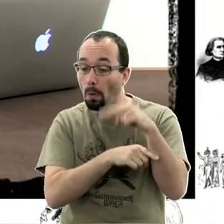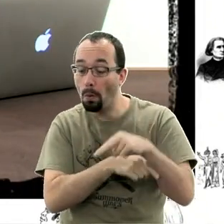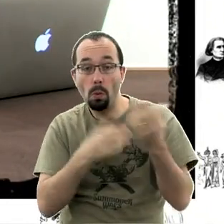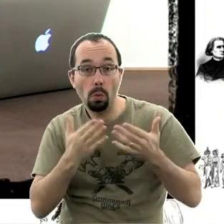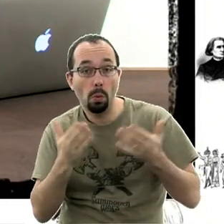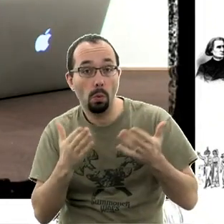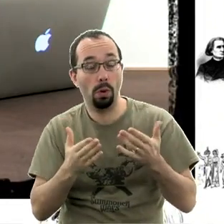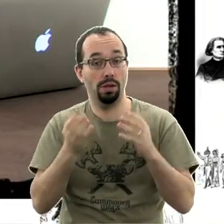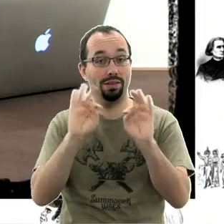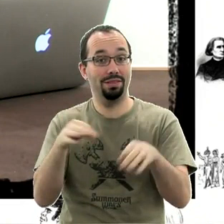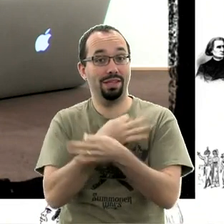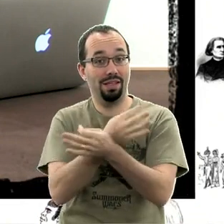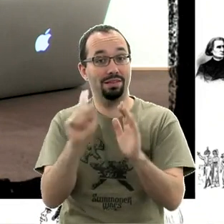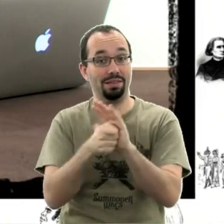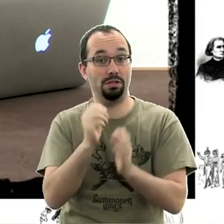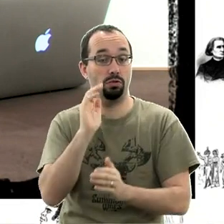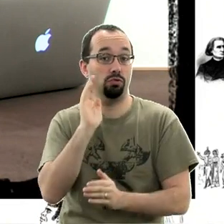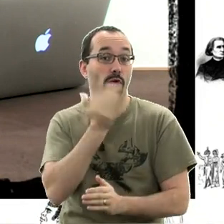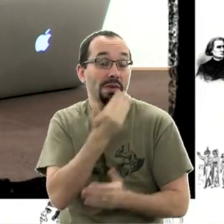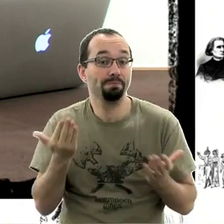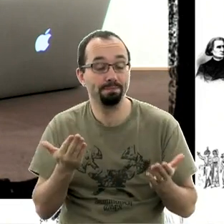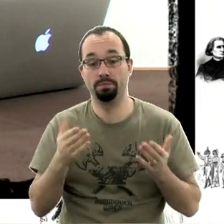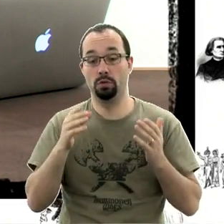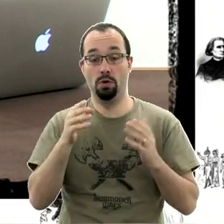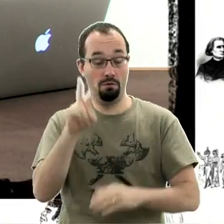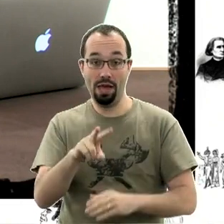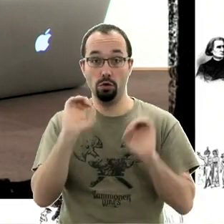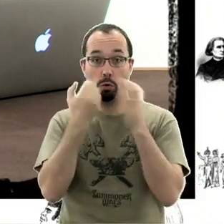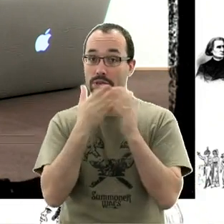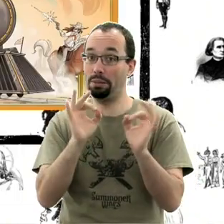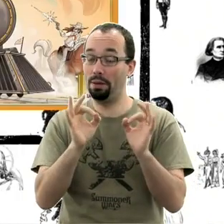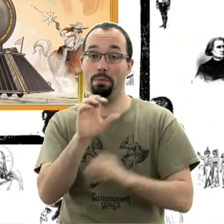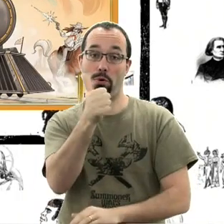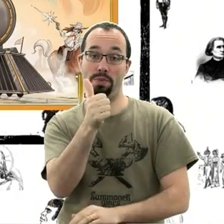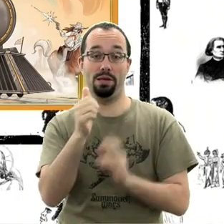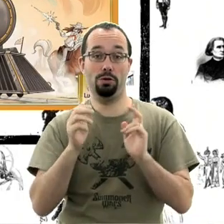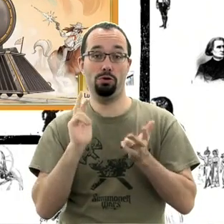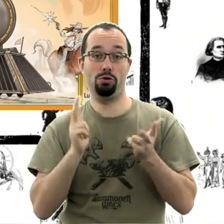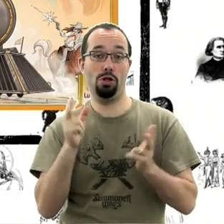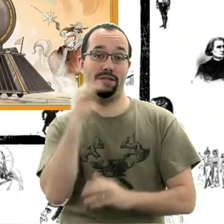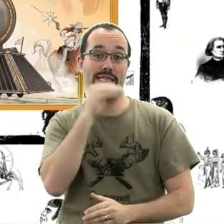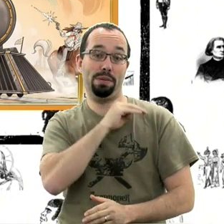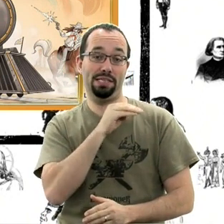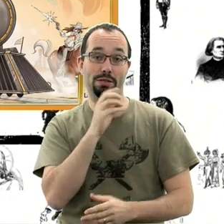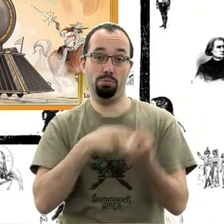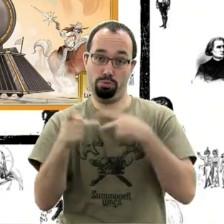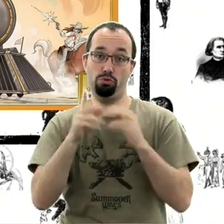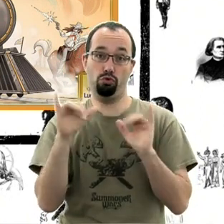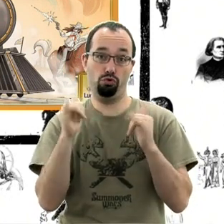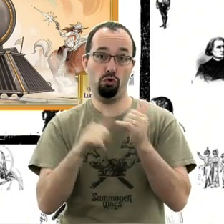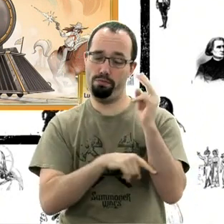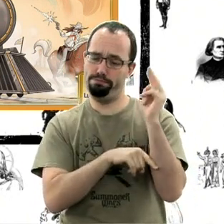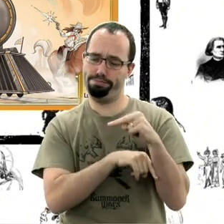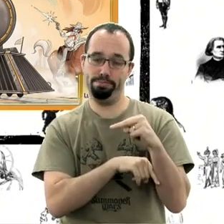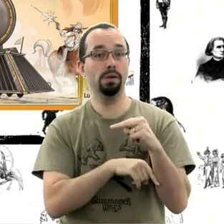-ce qui vous a intéressé sur Tritrac au mois de janvier ? Eh bien, sans surprise, c'est Colt Express qui a été le jeu le plus consulté. Colt Express